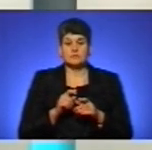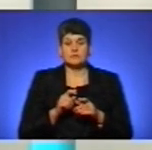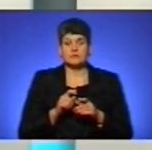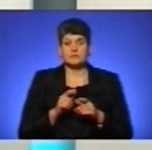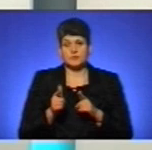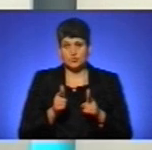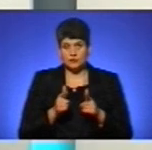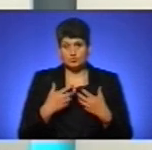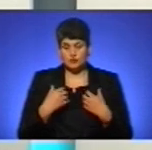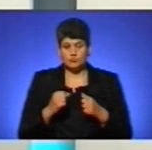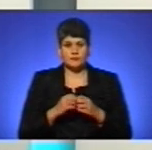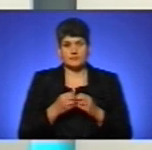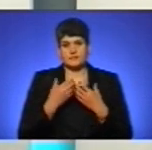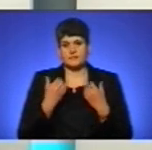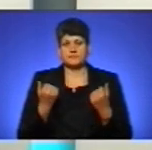проблем ніяких немає.